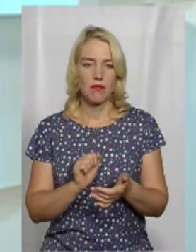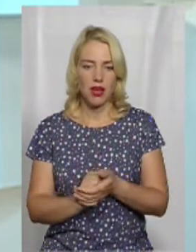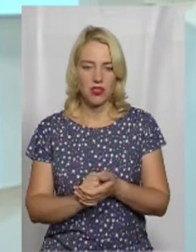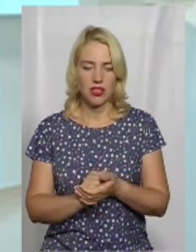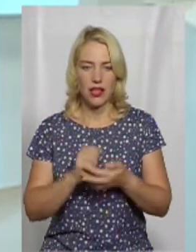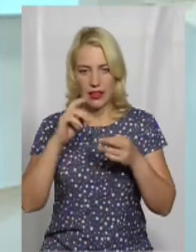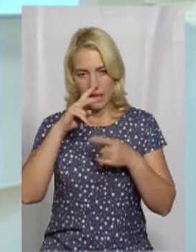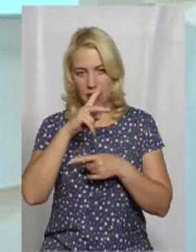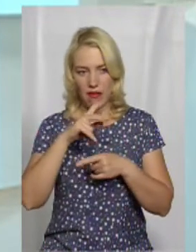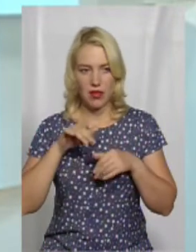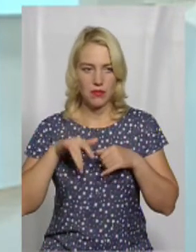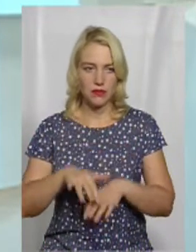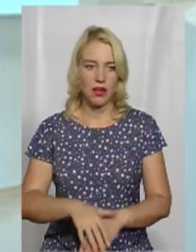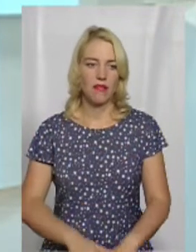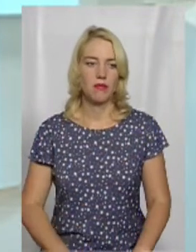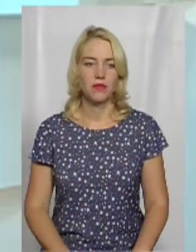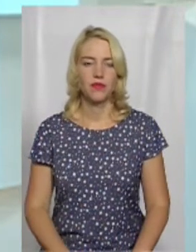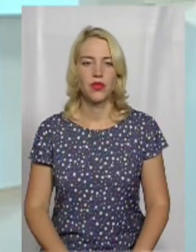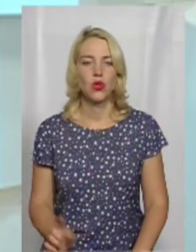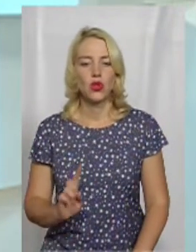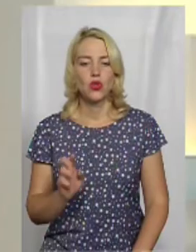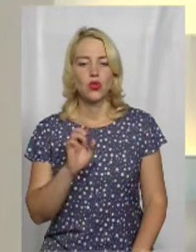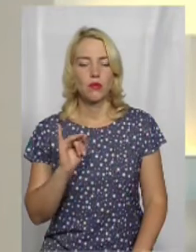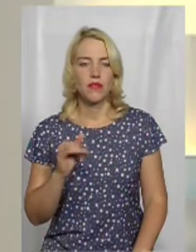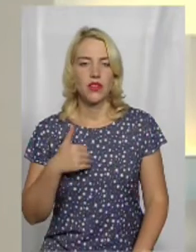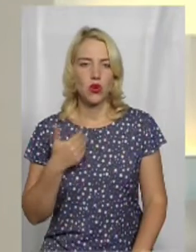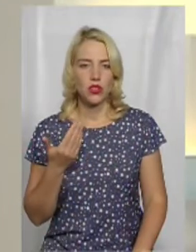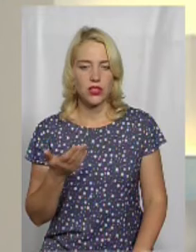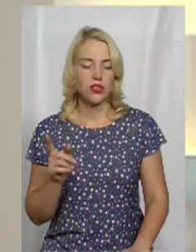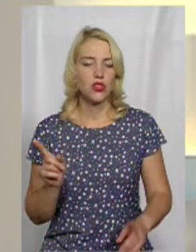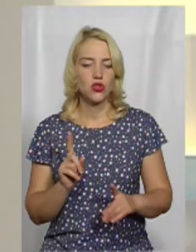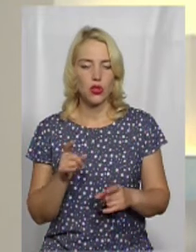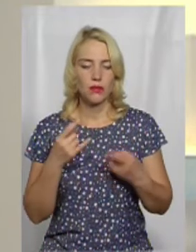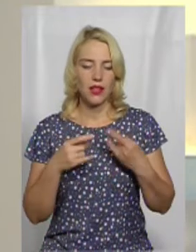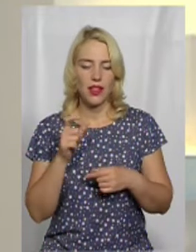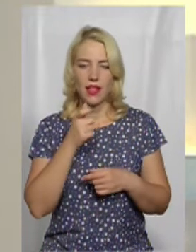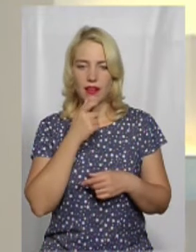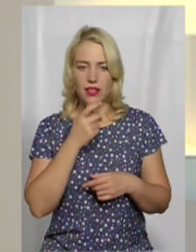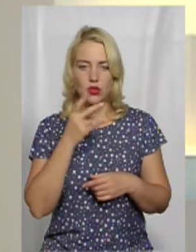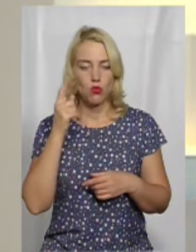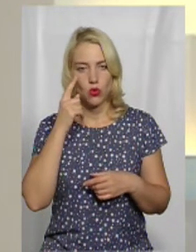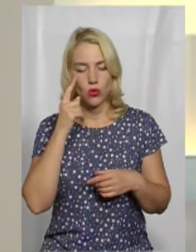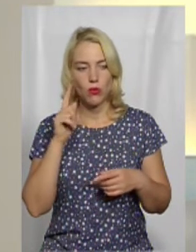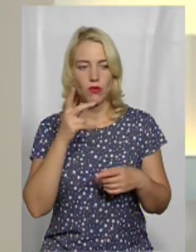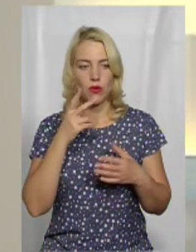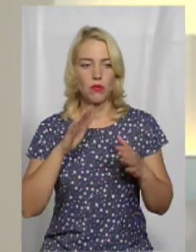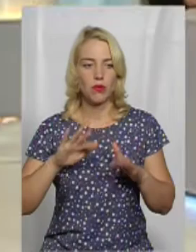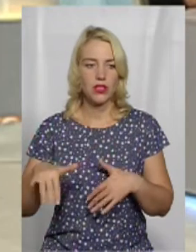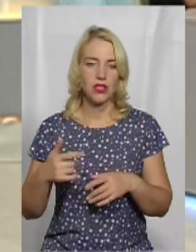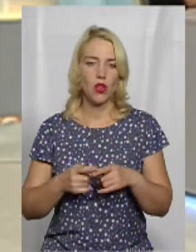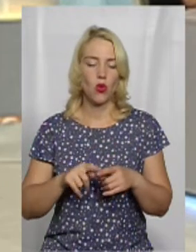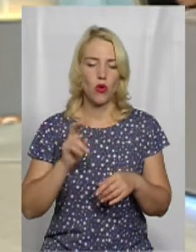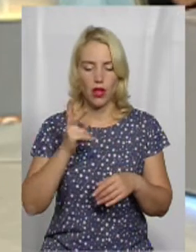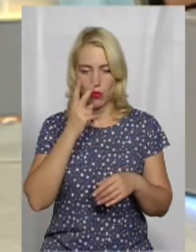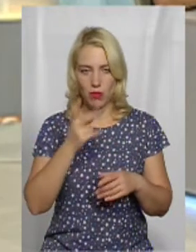неправильними справами. А от, що би хотіло, щоб телеглядач подумав після того, як подивиться вже готовий фільм ваш?